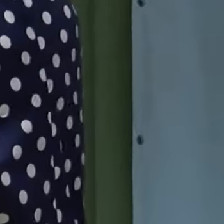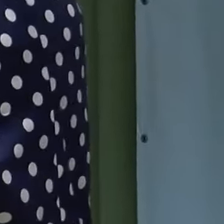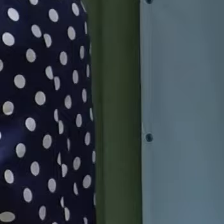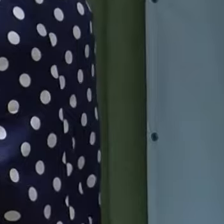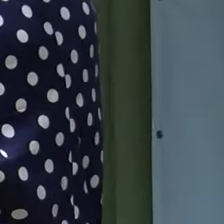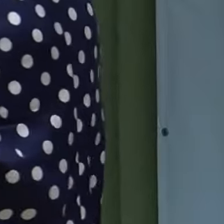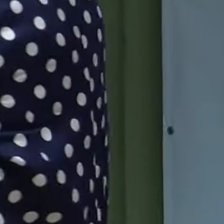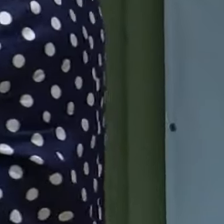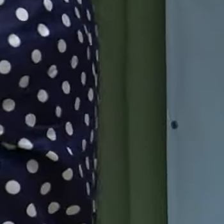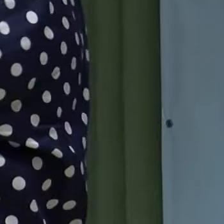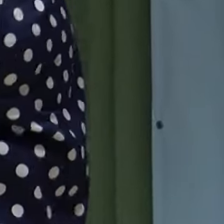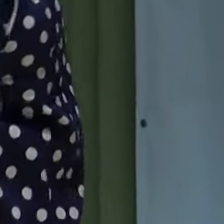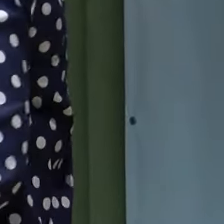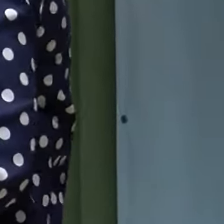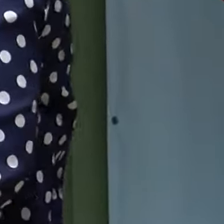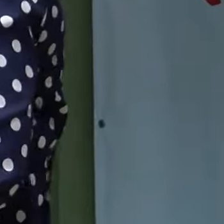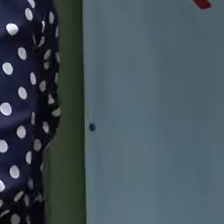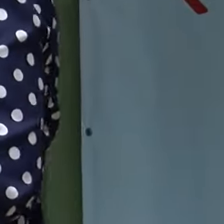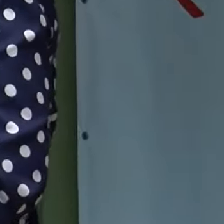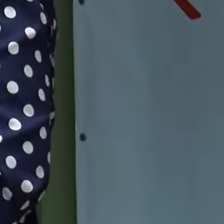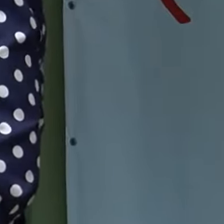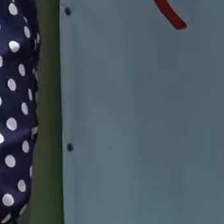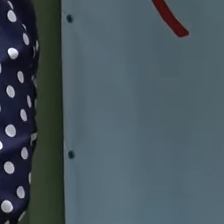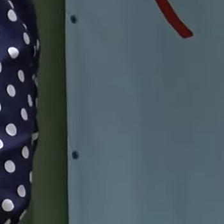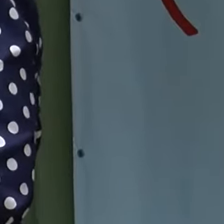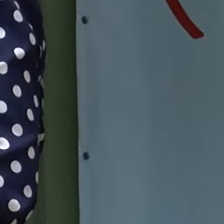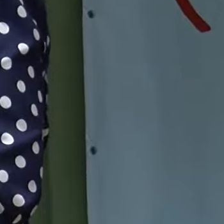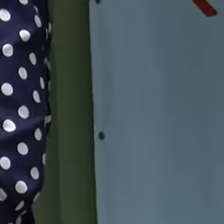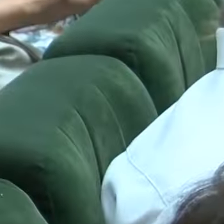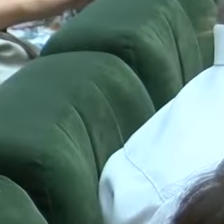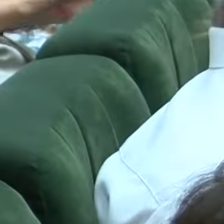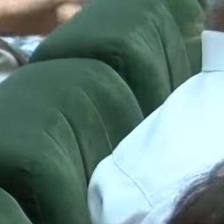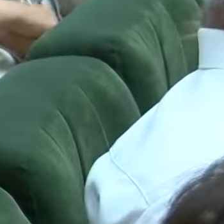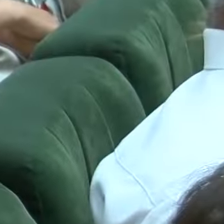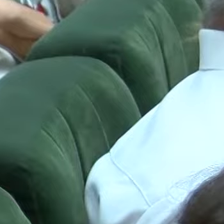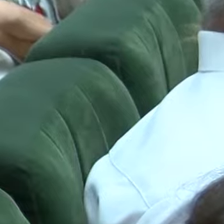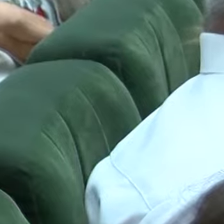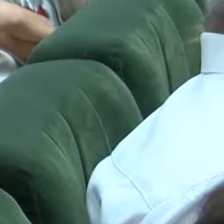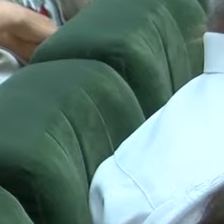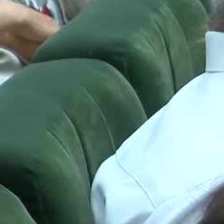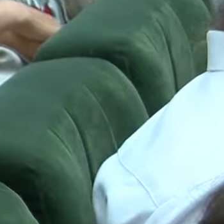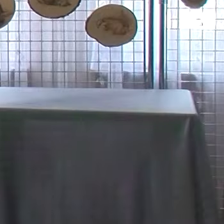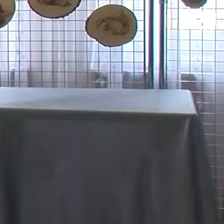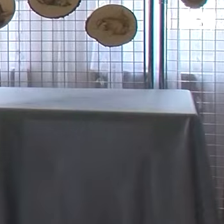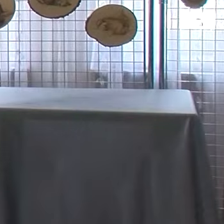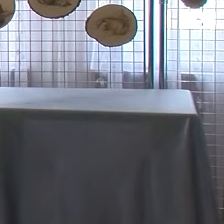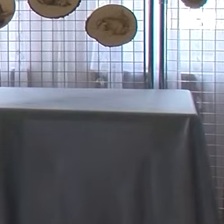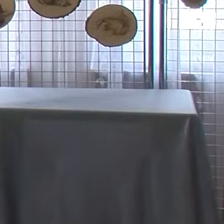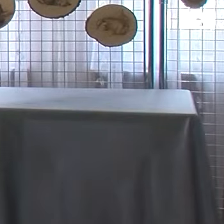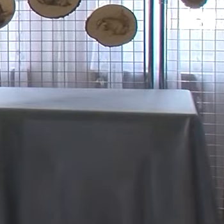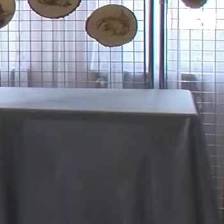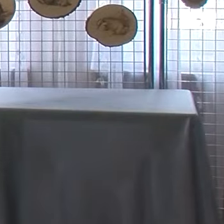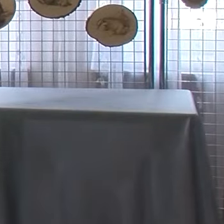Уже давно и, главное, успешно возглавляет Новоуколовское сельское поселение. Сегодняшняя награда – подтверждение. 11